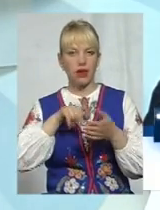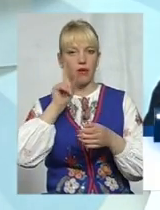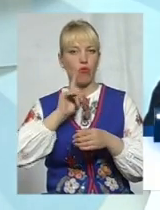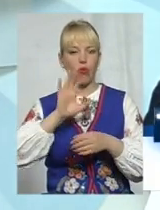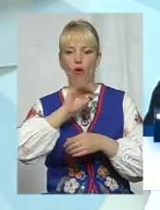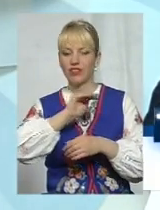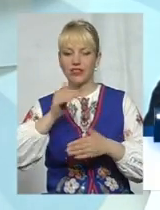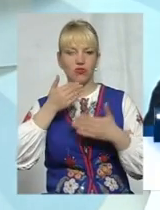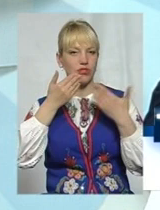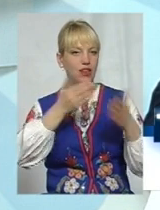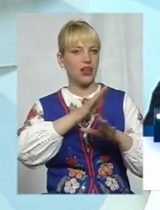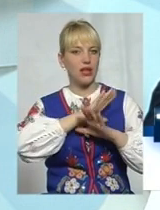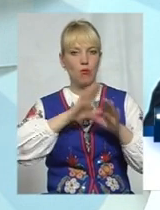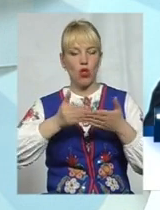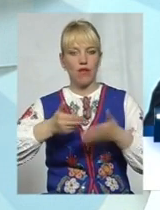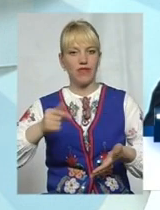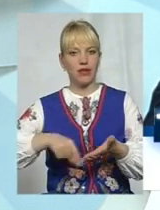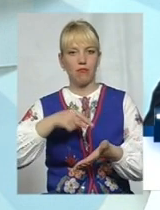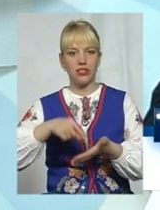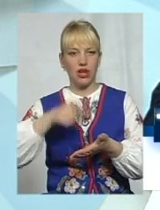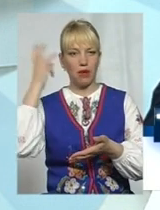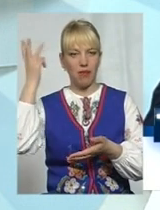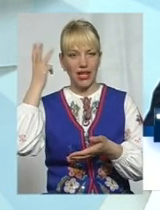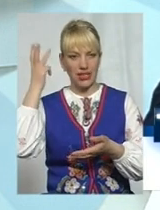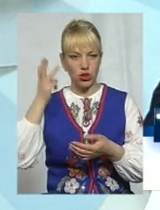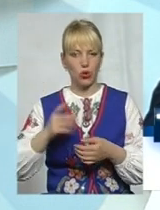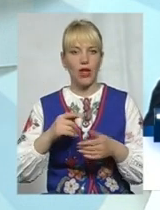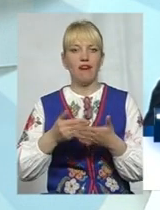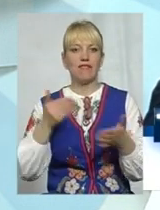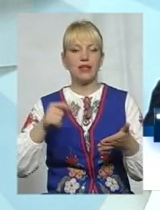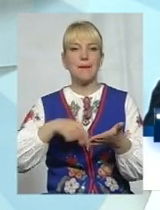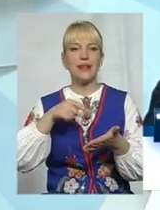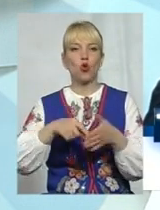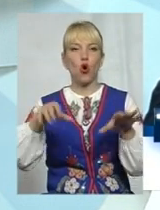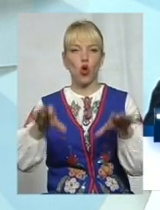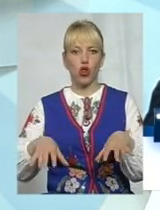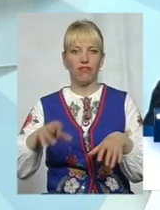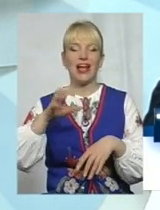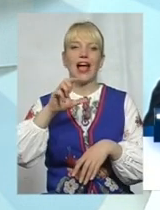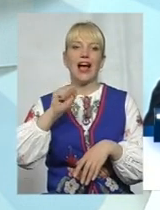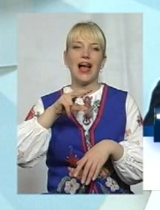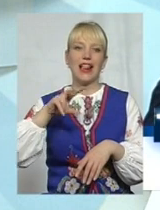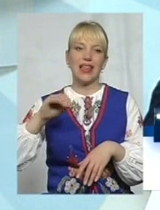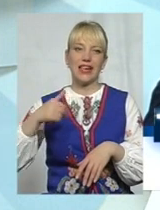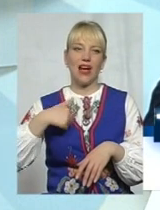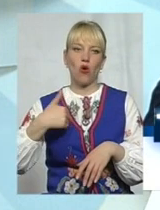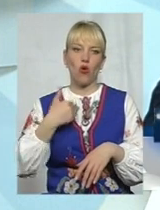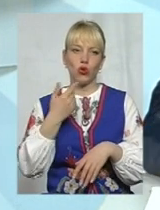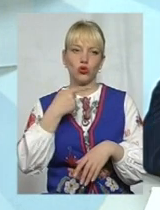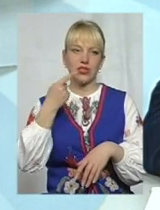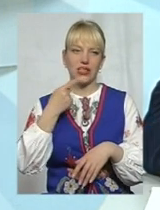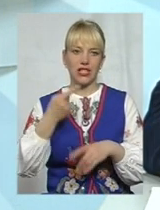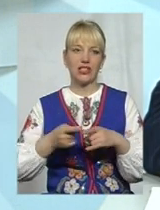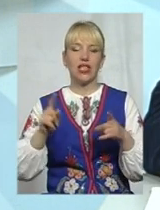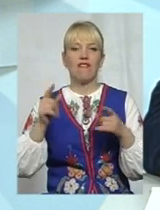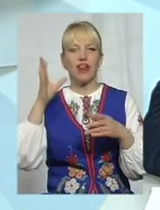звернення не було від міської ради міста Хмельницького і від міського голови. Але я хочу сказати про те, що враховуючи ту